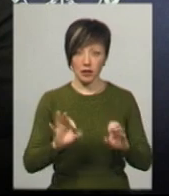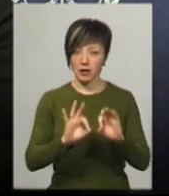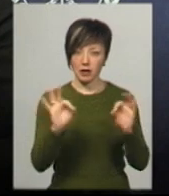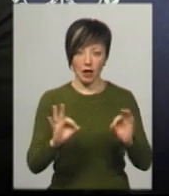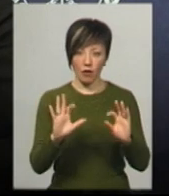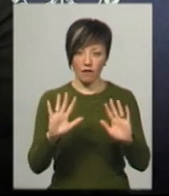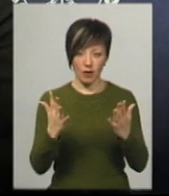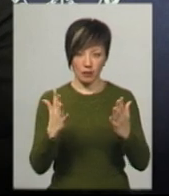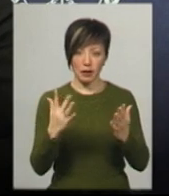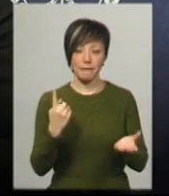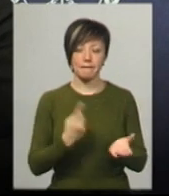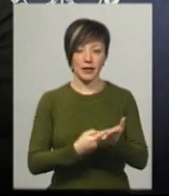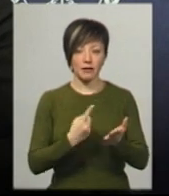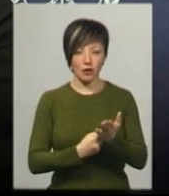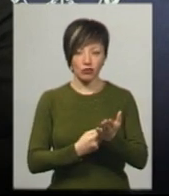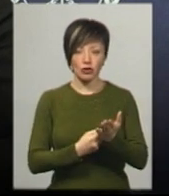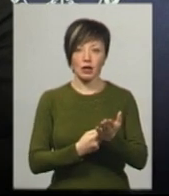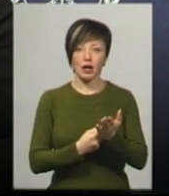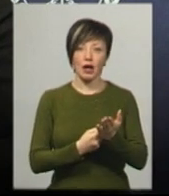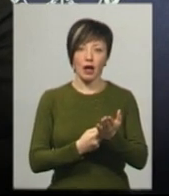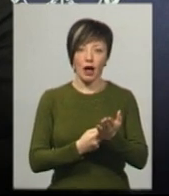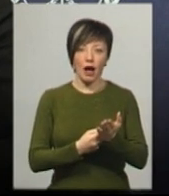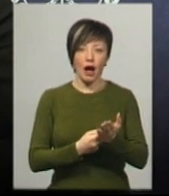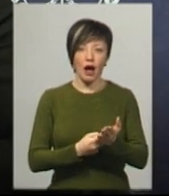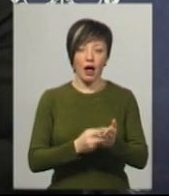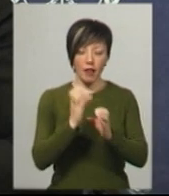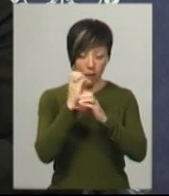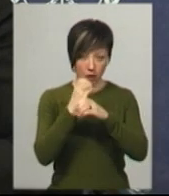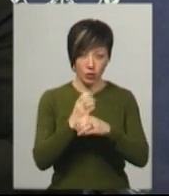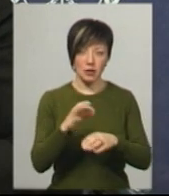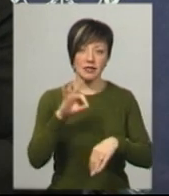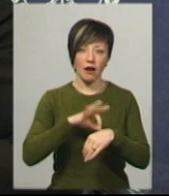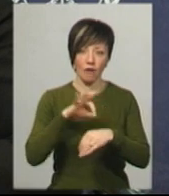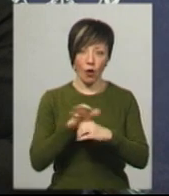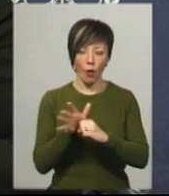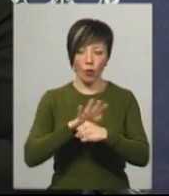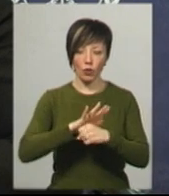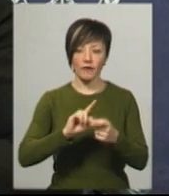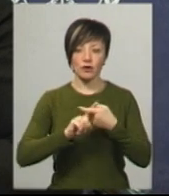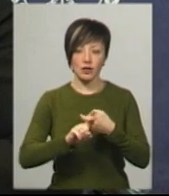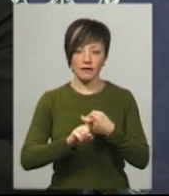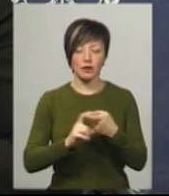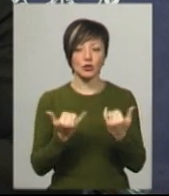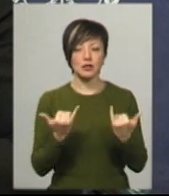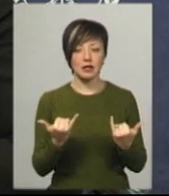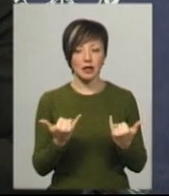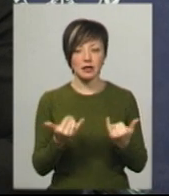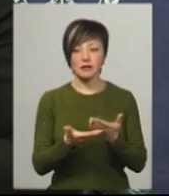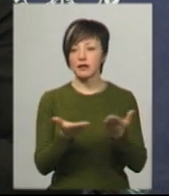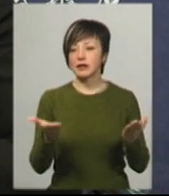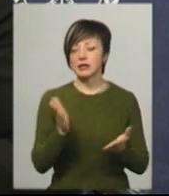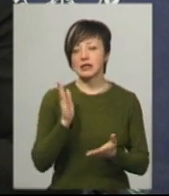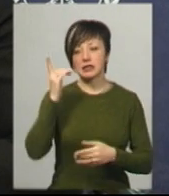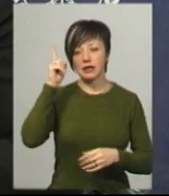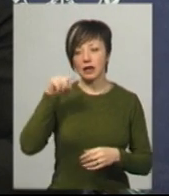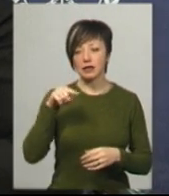випадок, підтверджений лабораторно захворювання на коронавірусну інфекцію. Наразі, ви знаєте, що